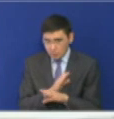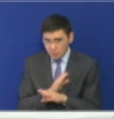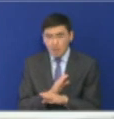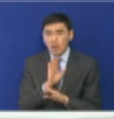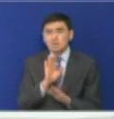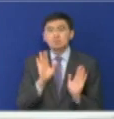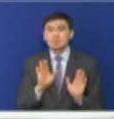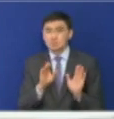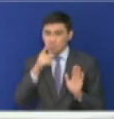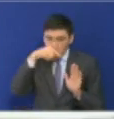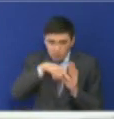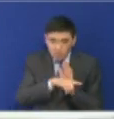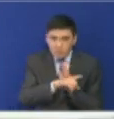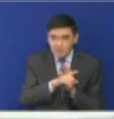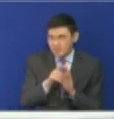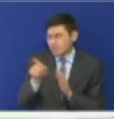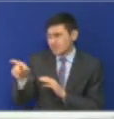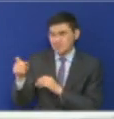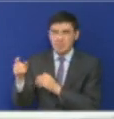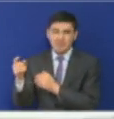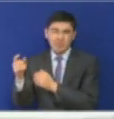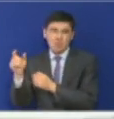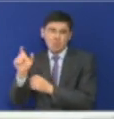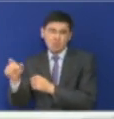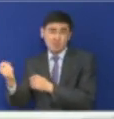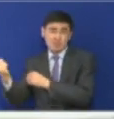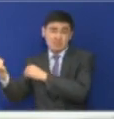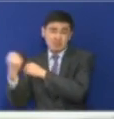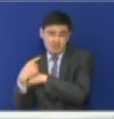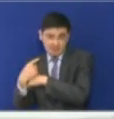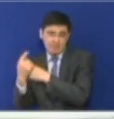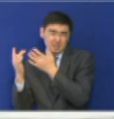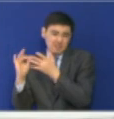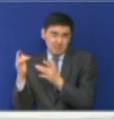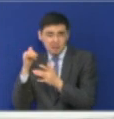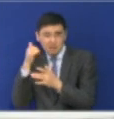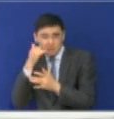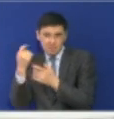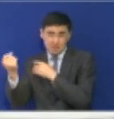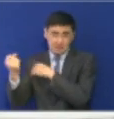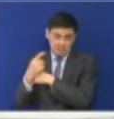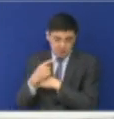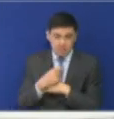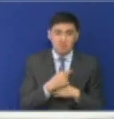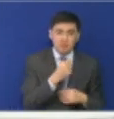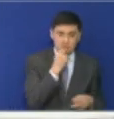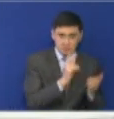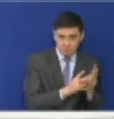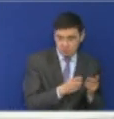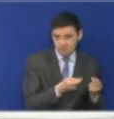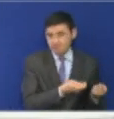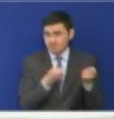работы, но при этом, если они занимаются доставкой еды, то они могут работать, то есть не